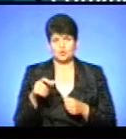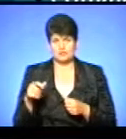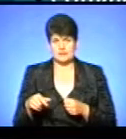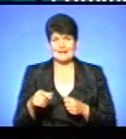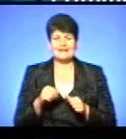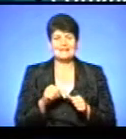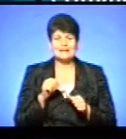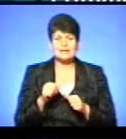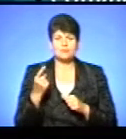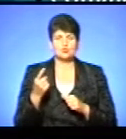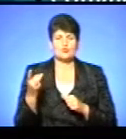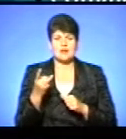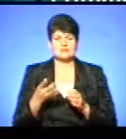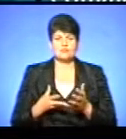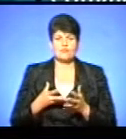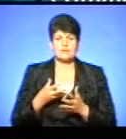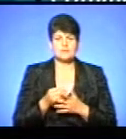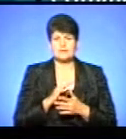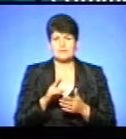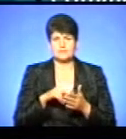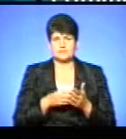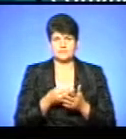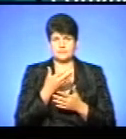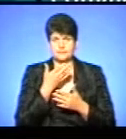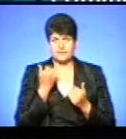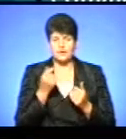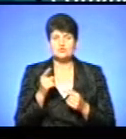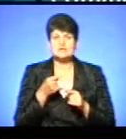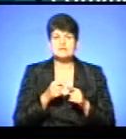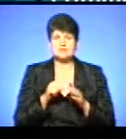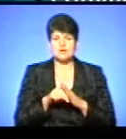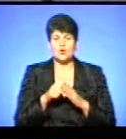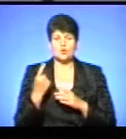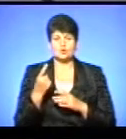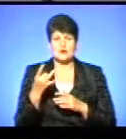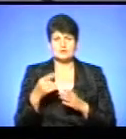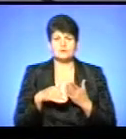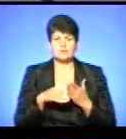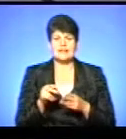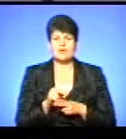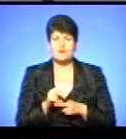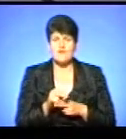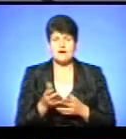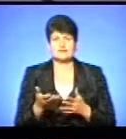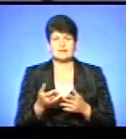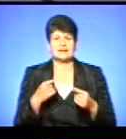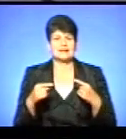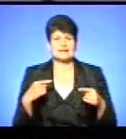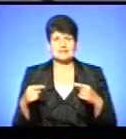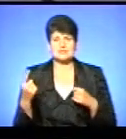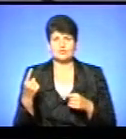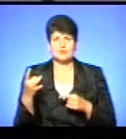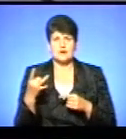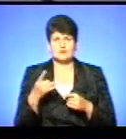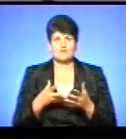одноразових виплат, які не оподатковуються. Що це мається на увазі? Одноразова допомога на лікування, різні разові